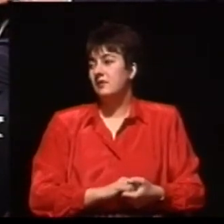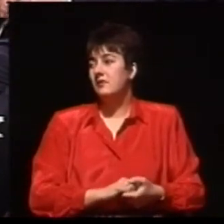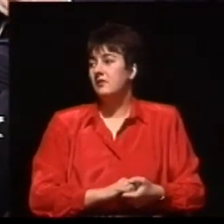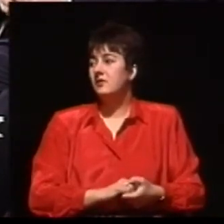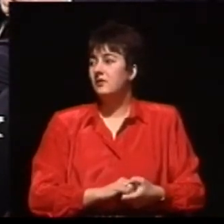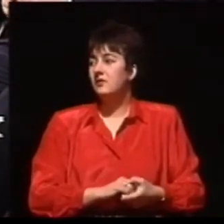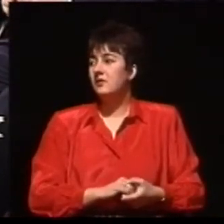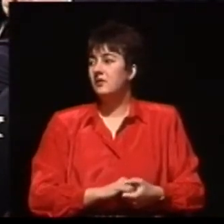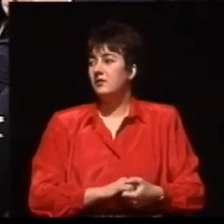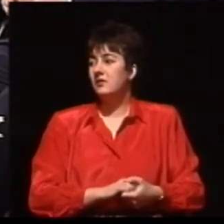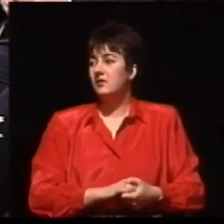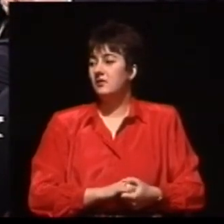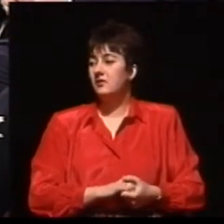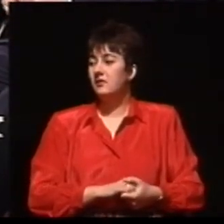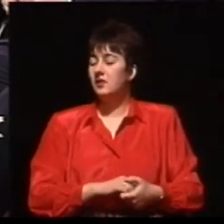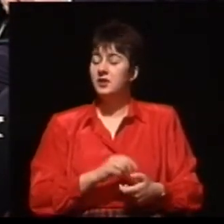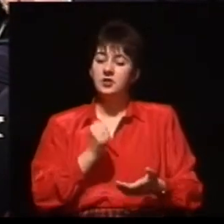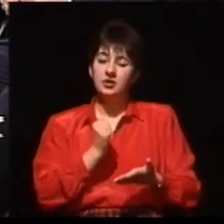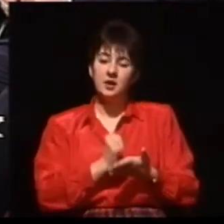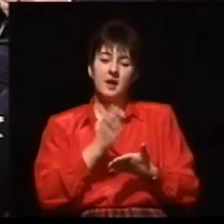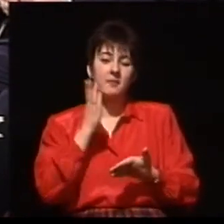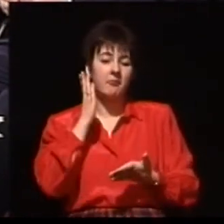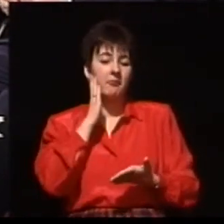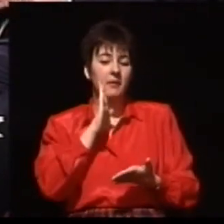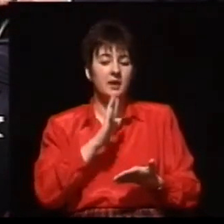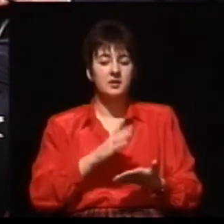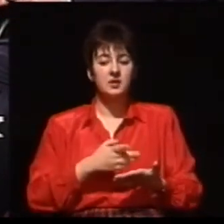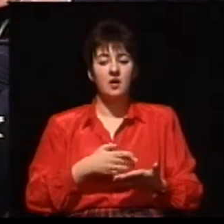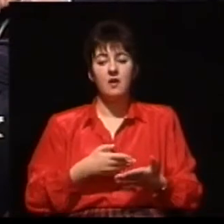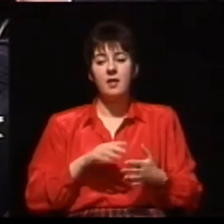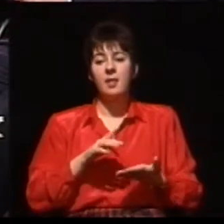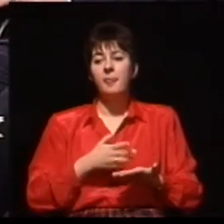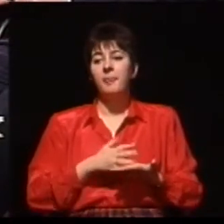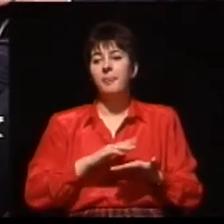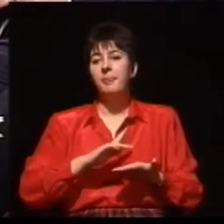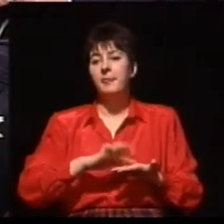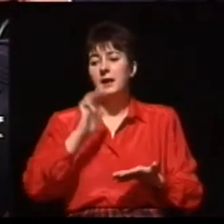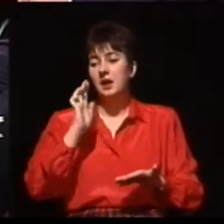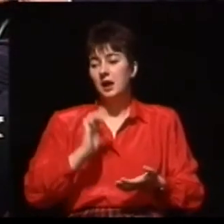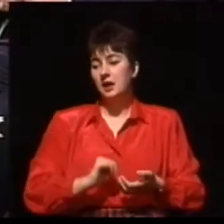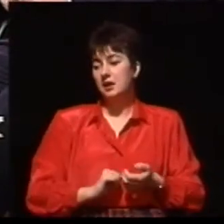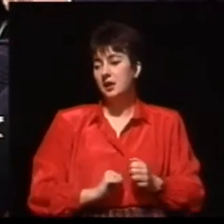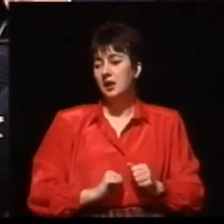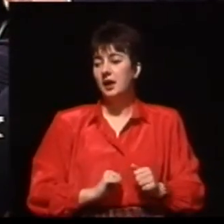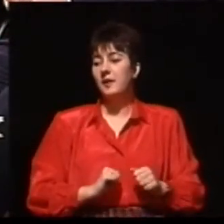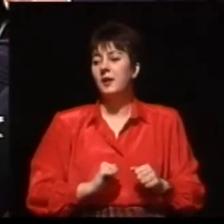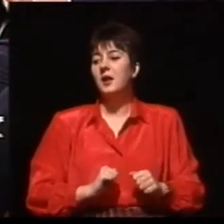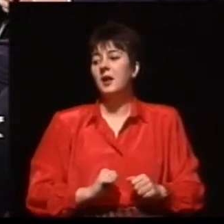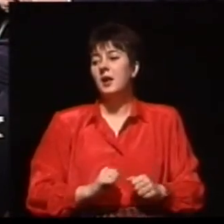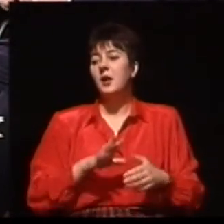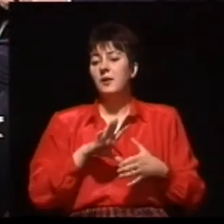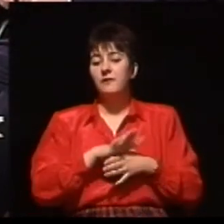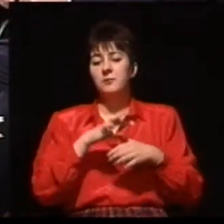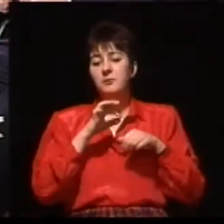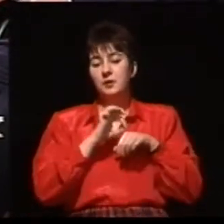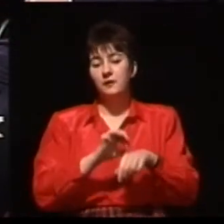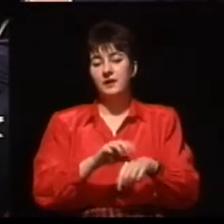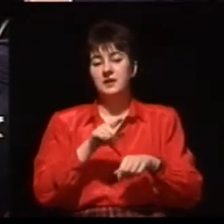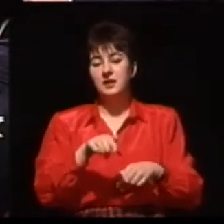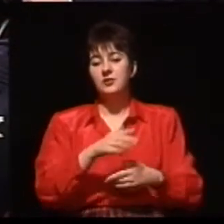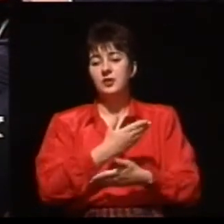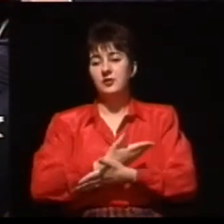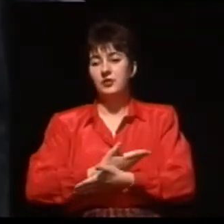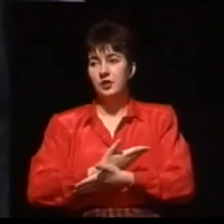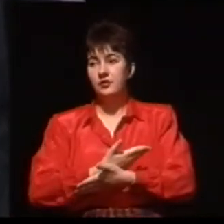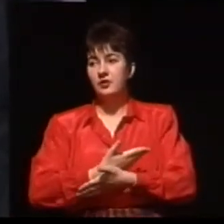przyjemnych, które się kojarzą, zwłaszcza dziecku, z czymś przyjemnym, z czymś, co przynosi